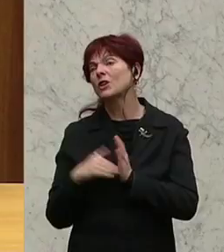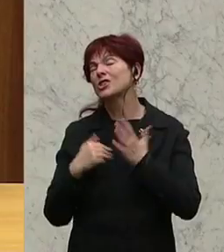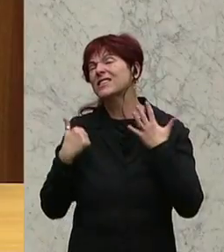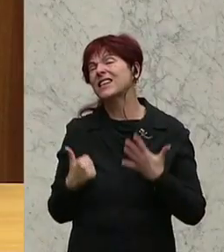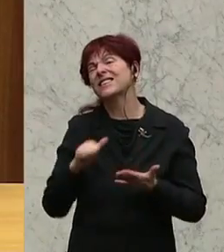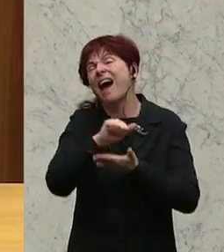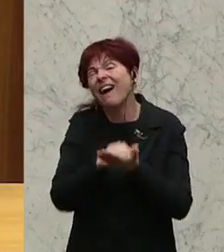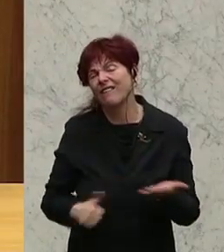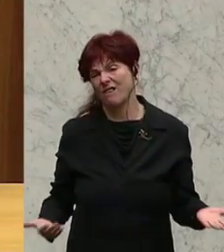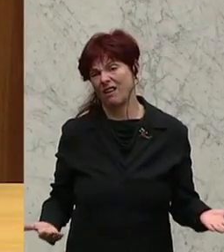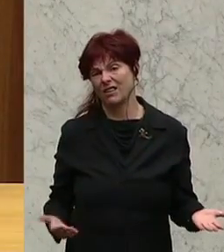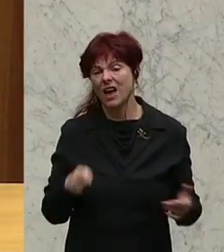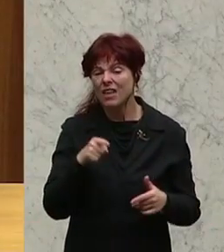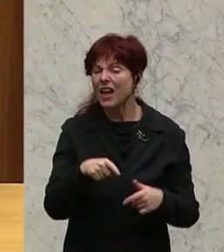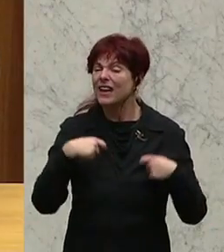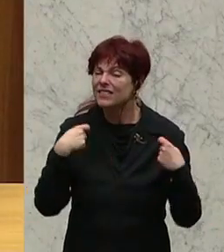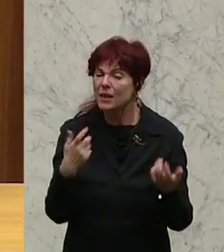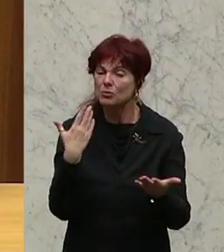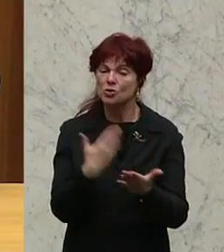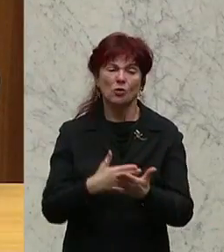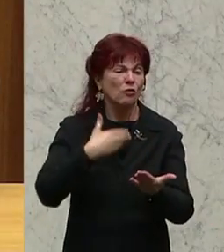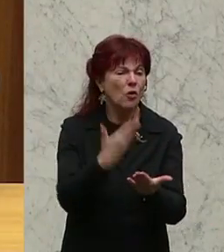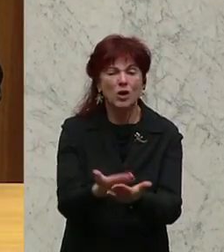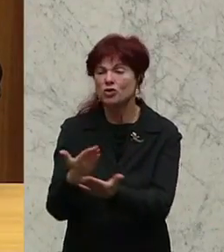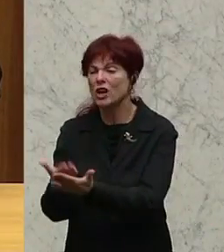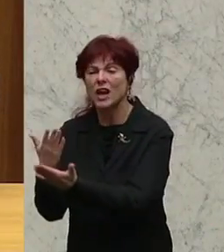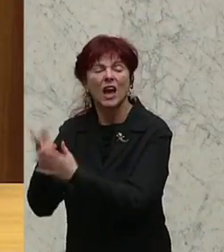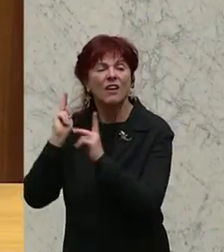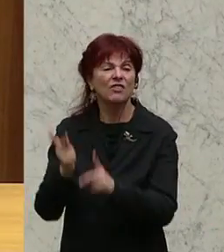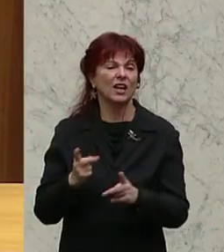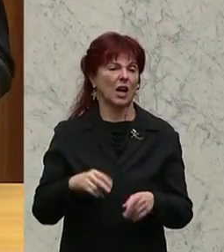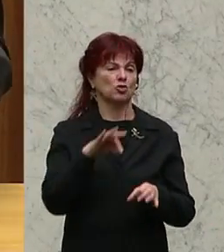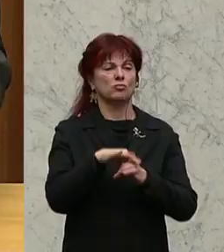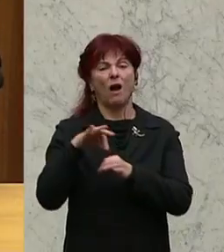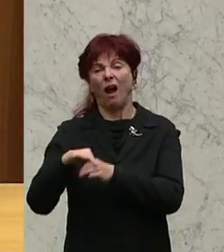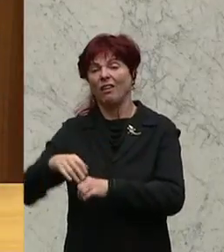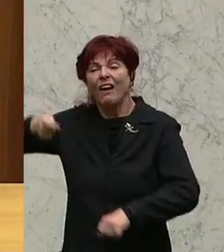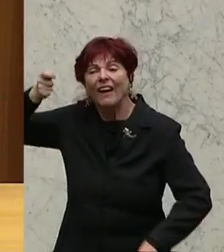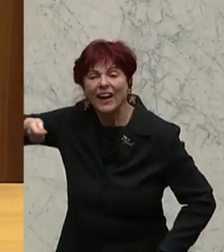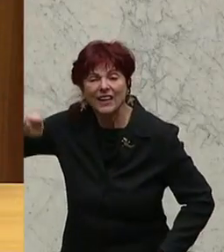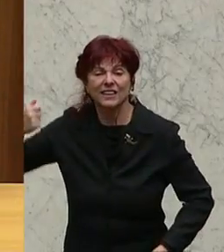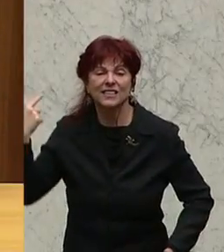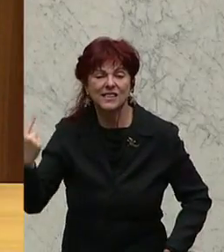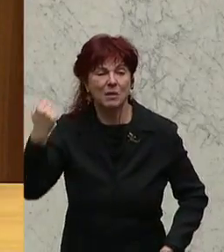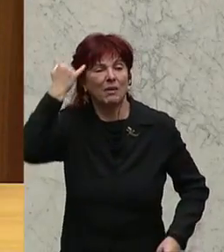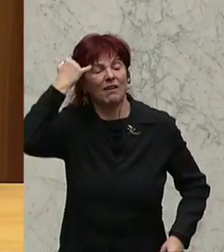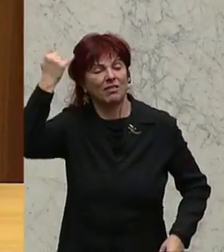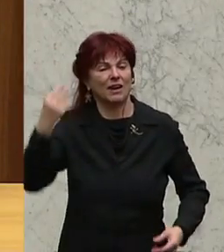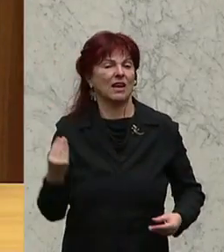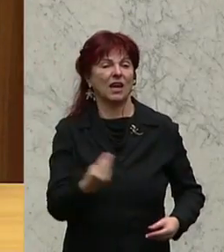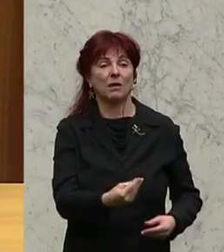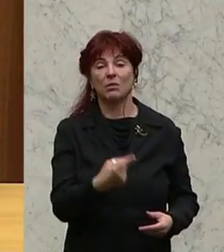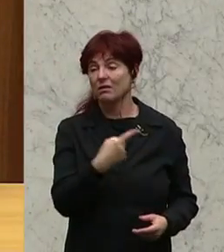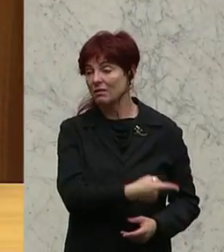es also wirklich ganz massive Vorschläge, Einsparungsvorschläge aus der Richterschaft, aus vielen Bereichen, die so völlig außerhalb jeglichen